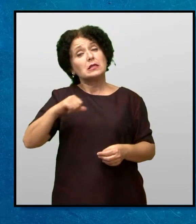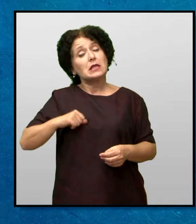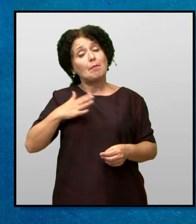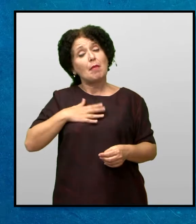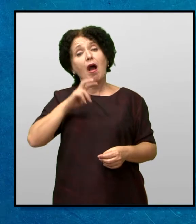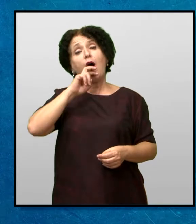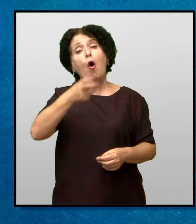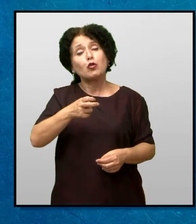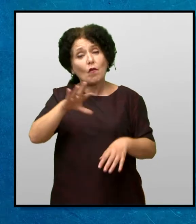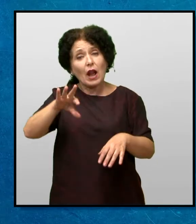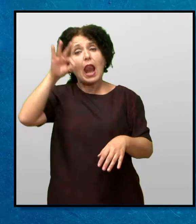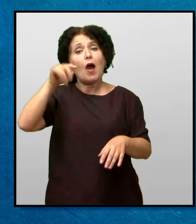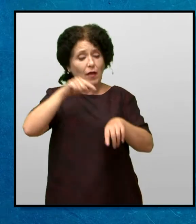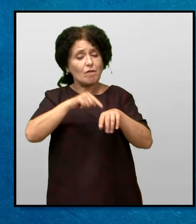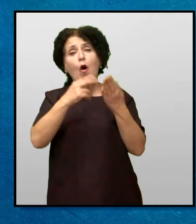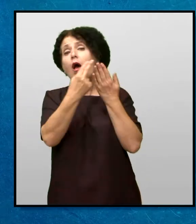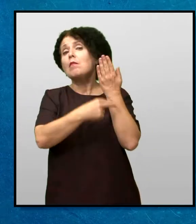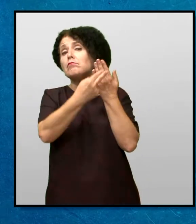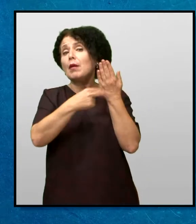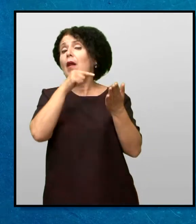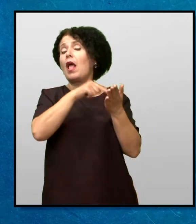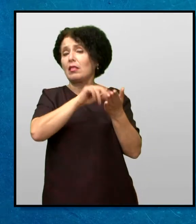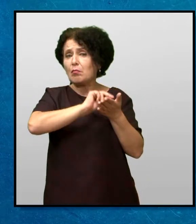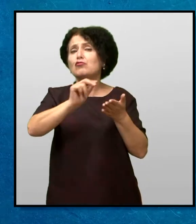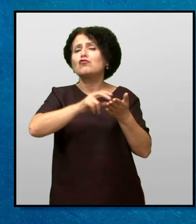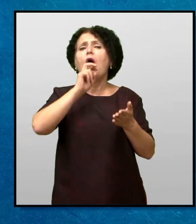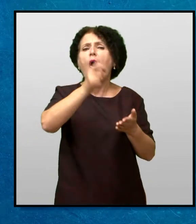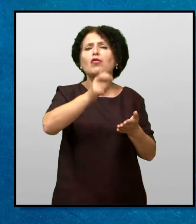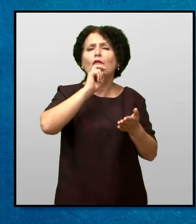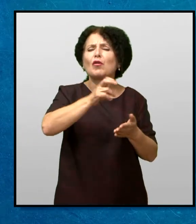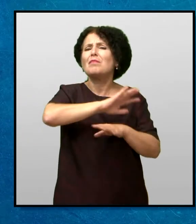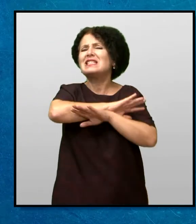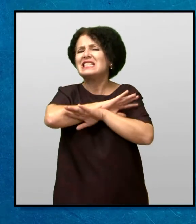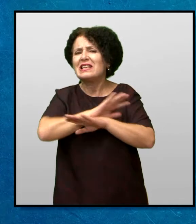наогеше одговори за се Во Божето Слово Библијата